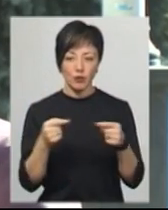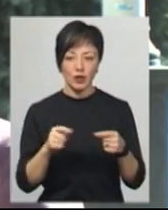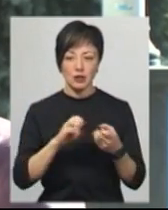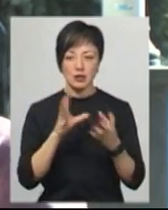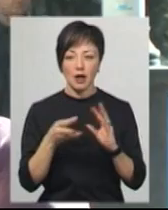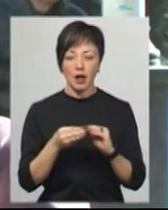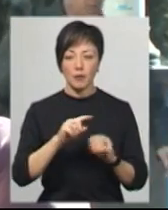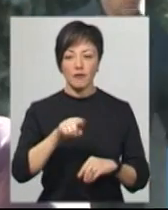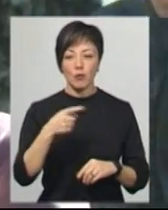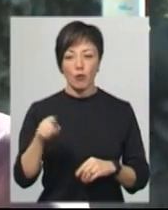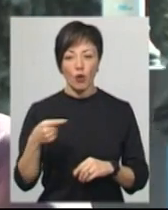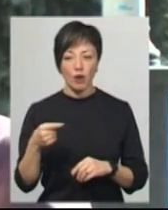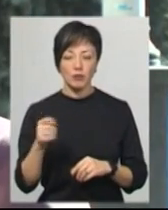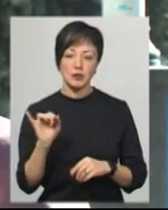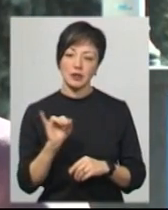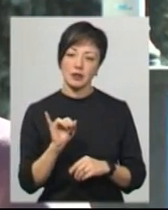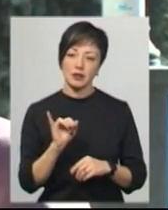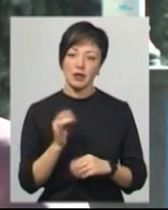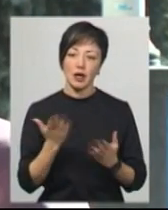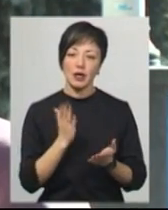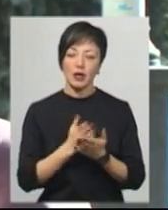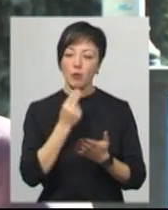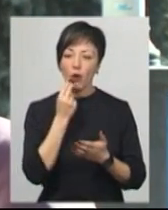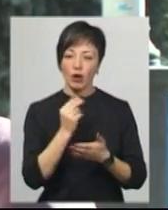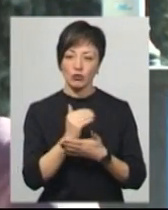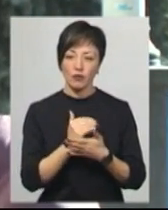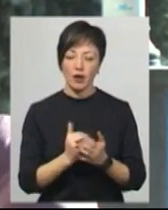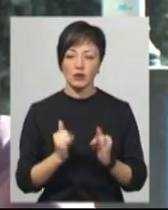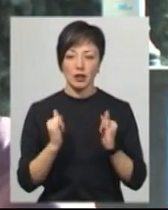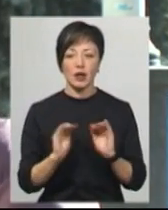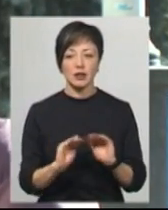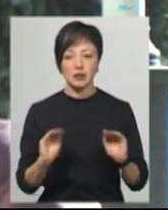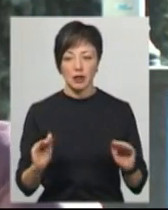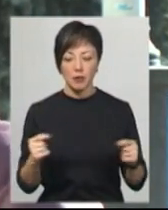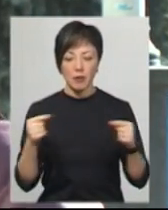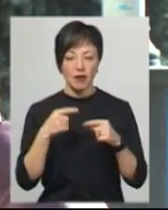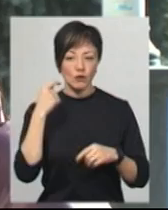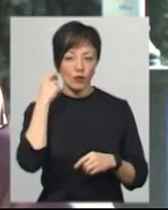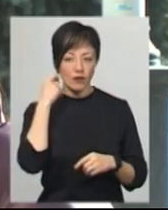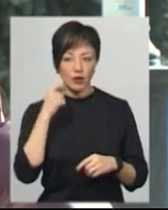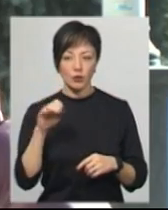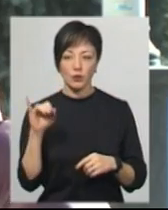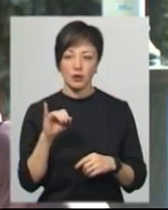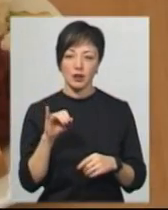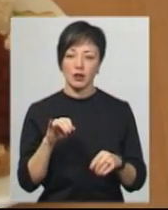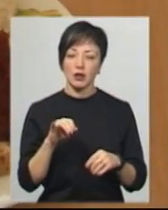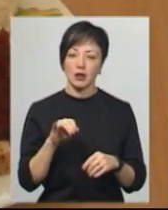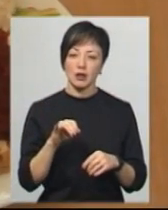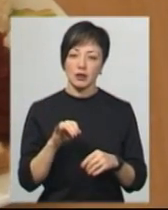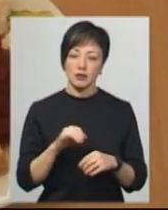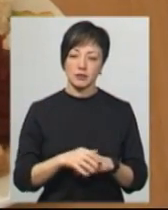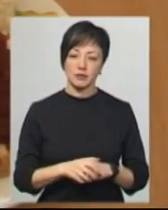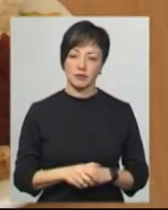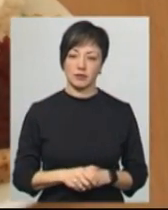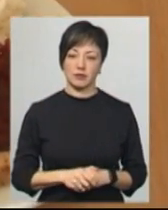загальним вимогам, які є по харчуванню для дітей певного віку і мози. Тетяна